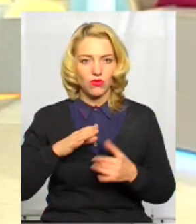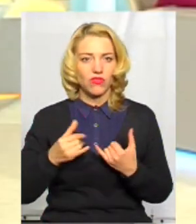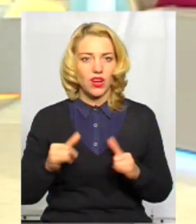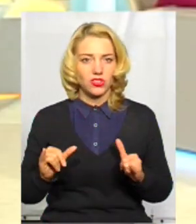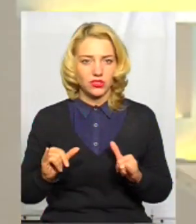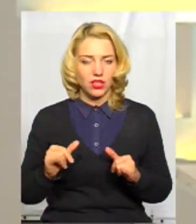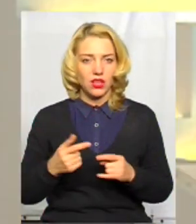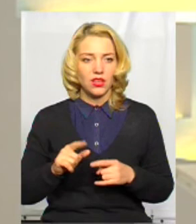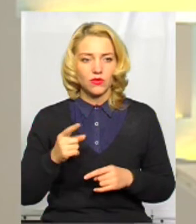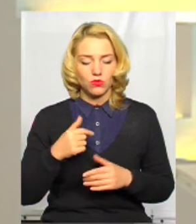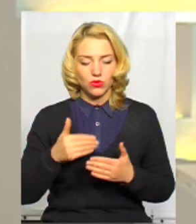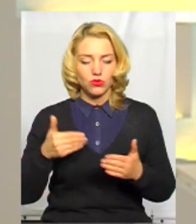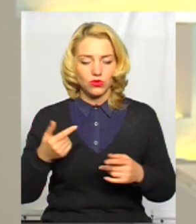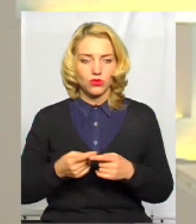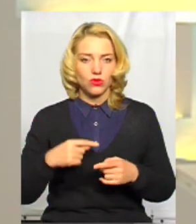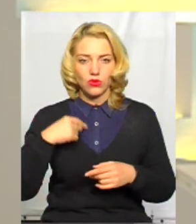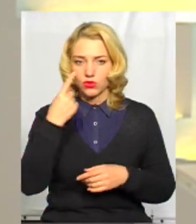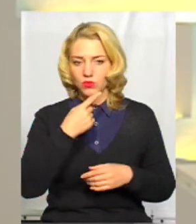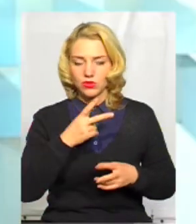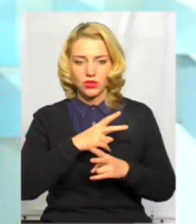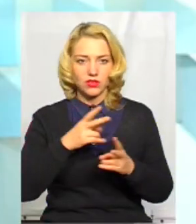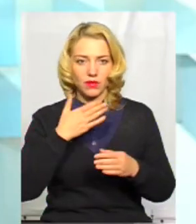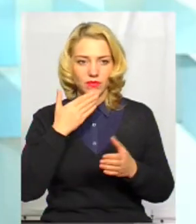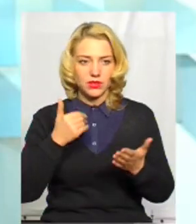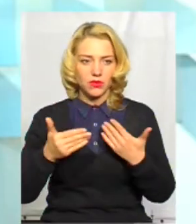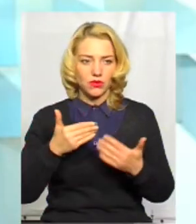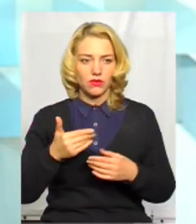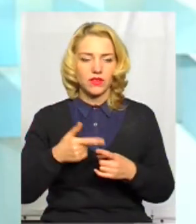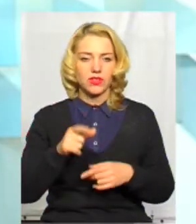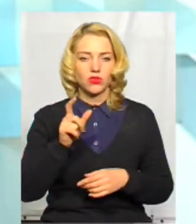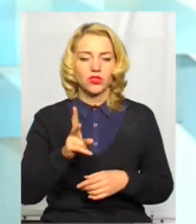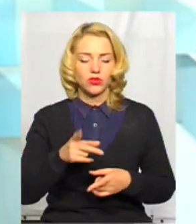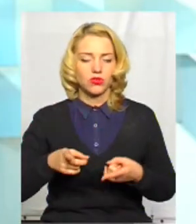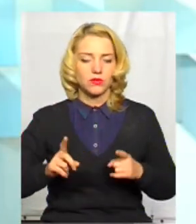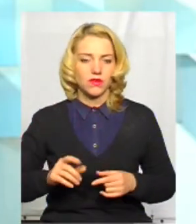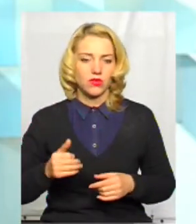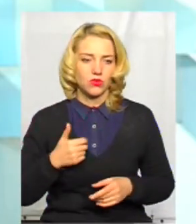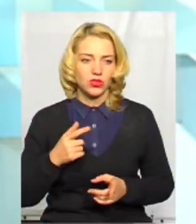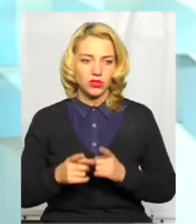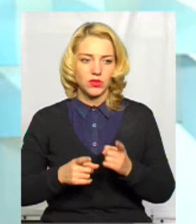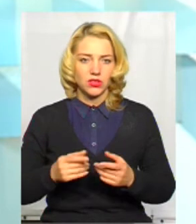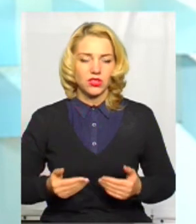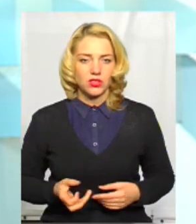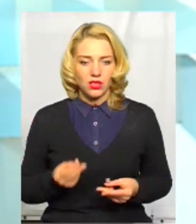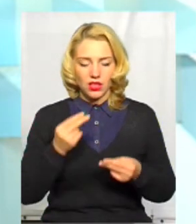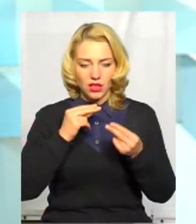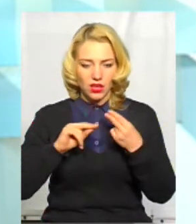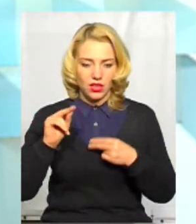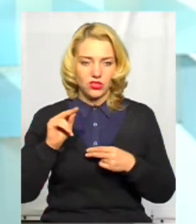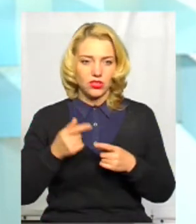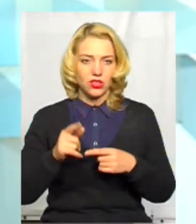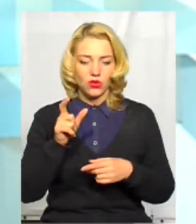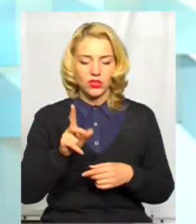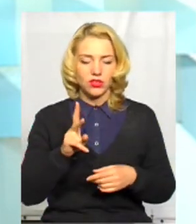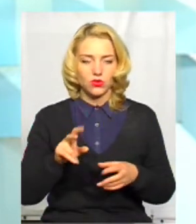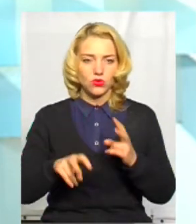тому що до того я особисто ніколи не спілкувався. Людина, яка хоче насправді змінити життя на краще. Людина, яка шукає таких самих, як